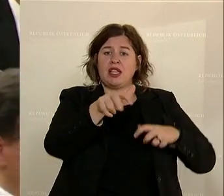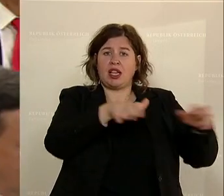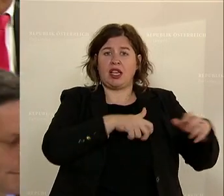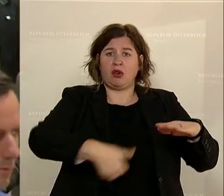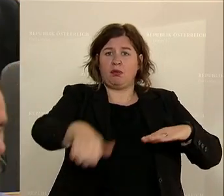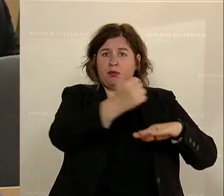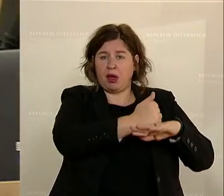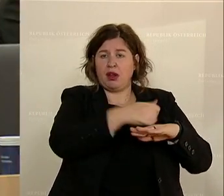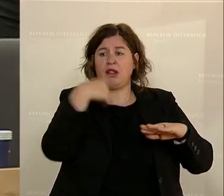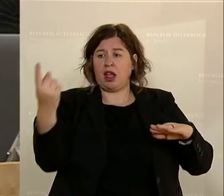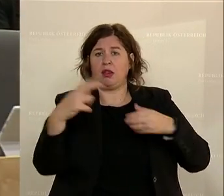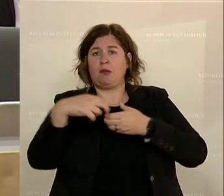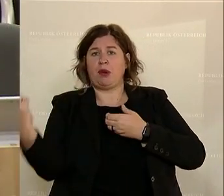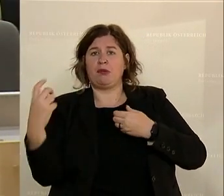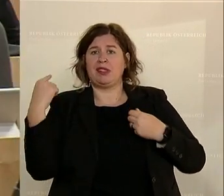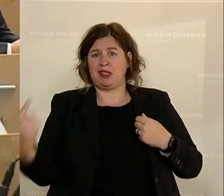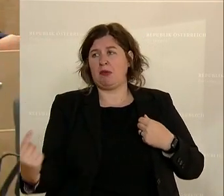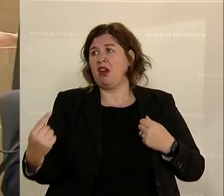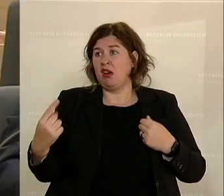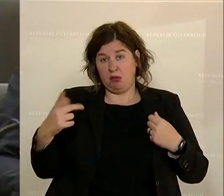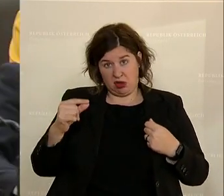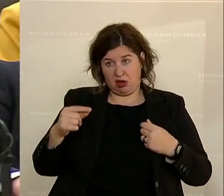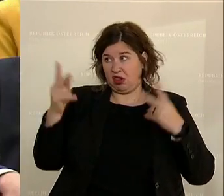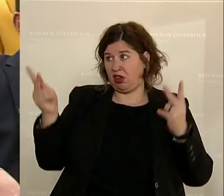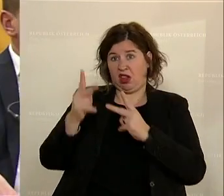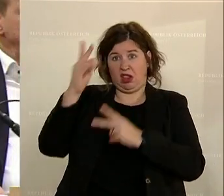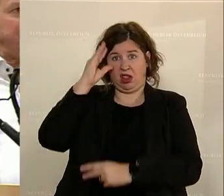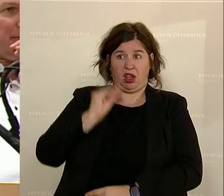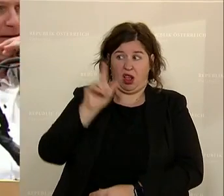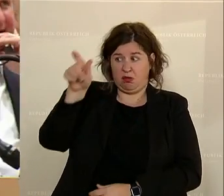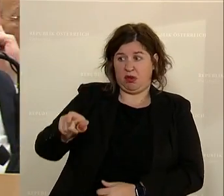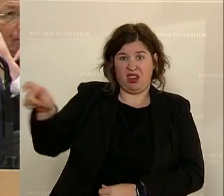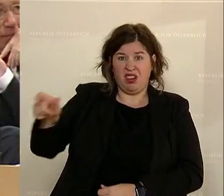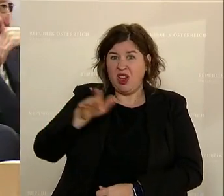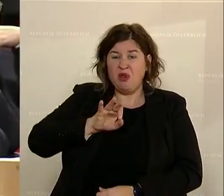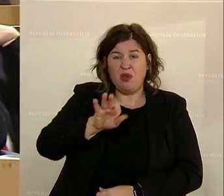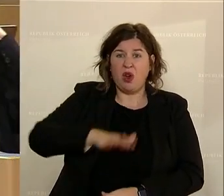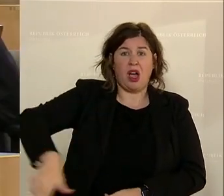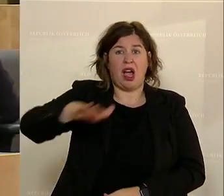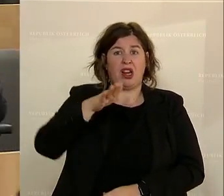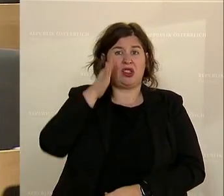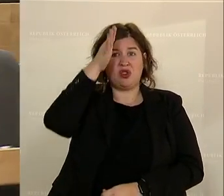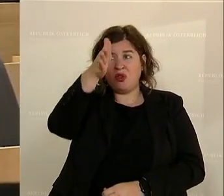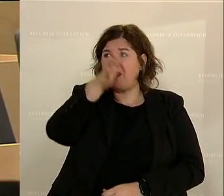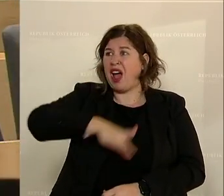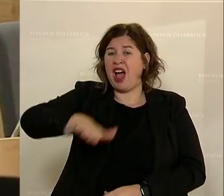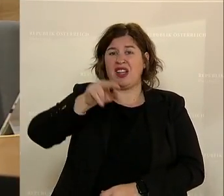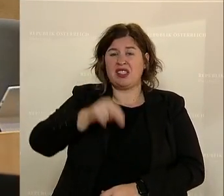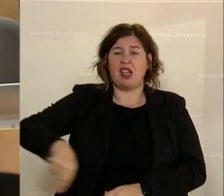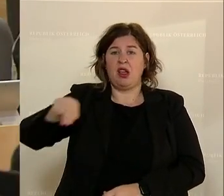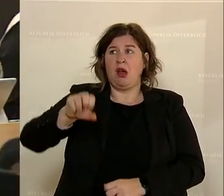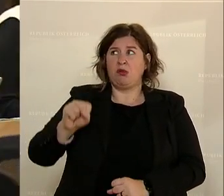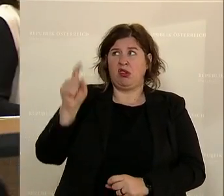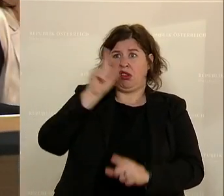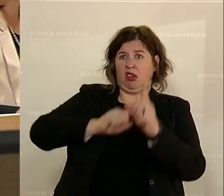gehört er nicht mehr an. Diesen Leuten kann man nicht glauben. Das gilt für alle Zukunft. Alles, was Nehammer sagt, muss in Zweifel